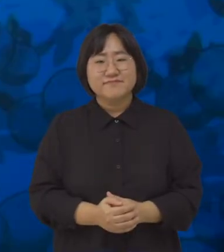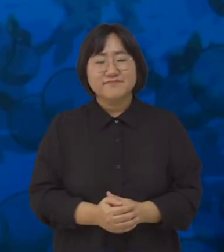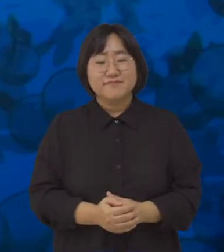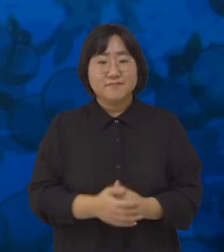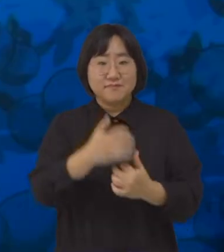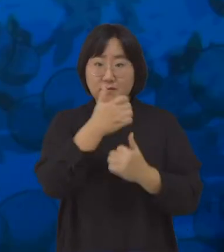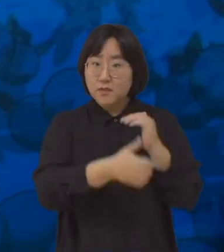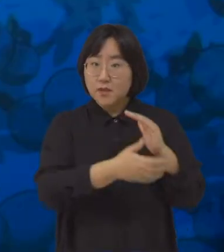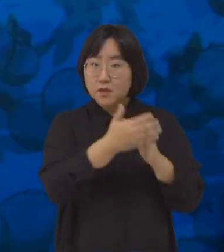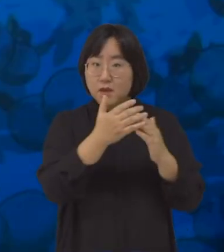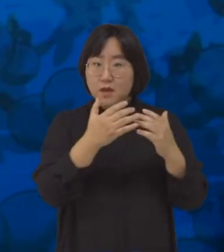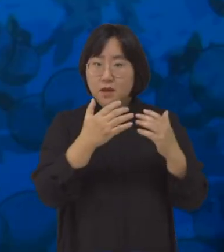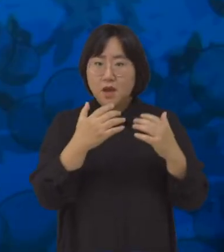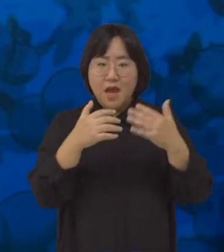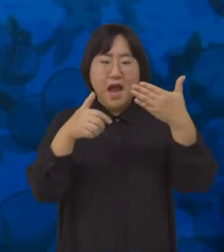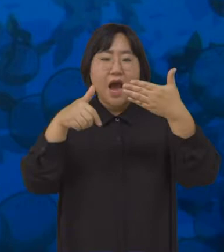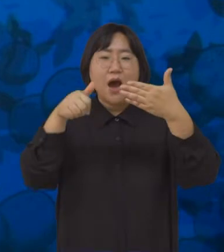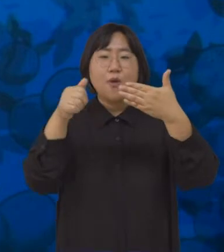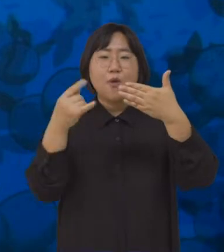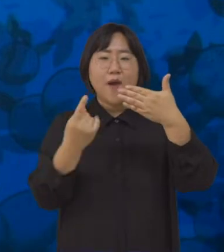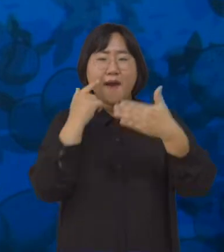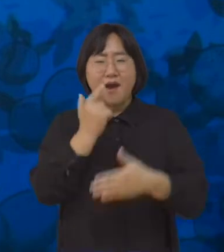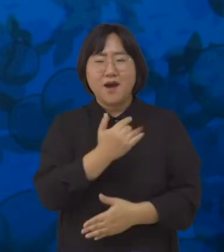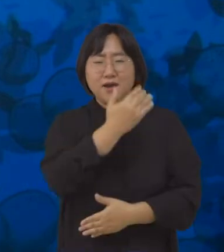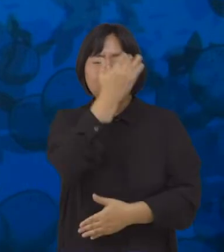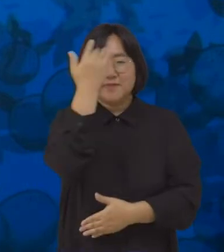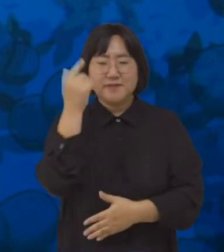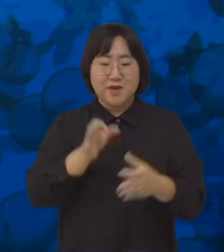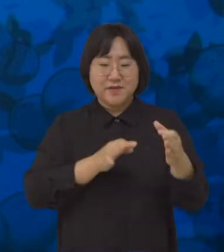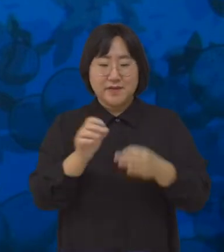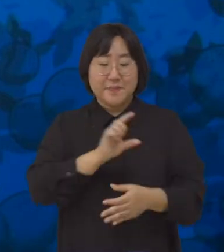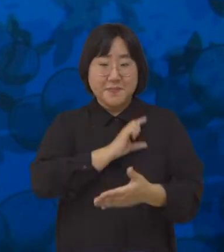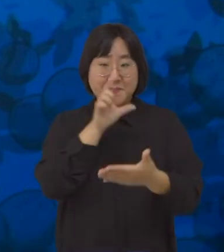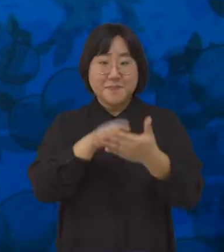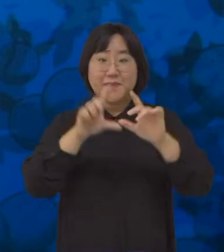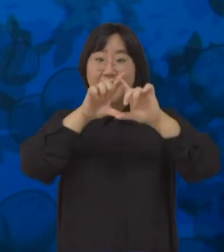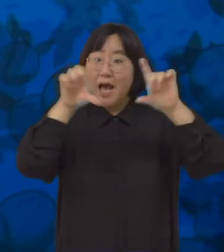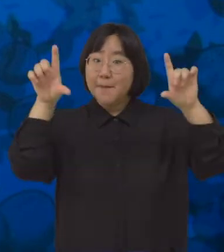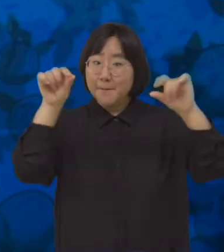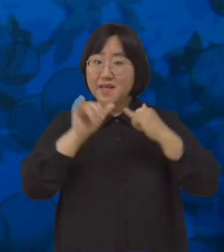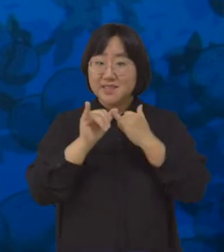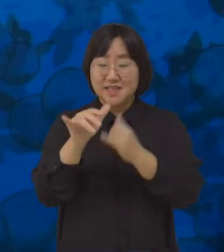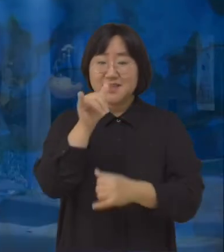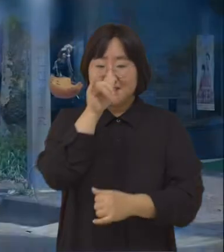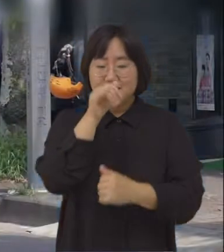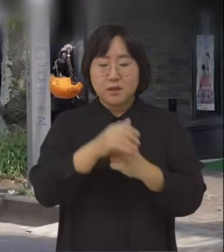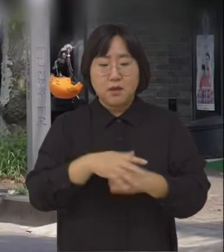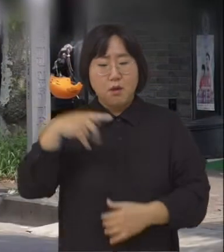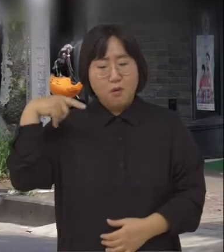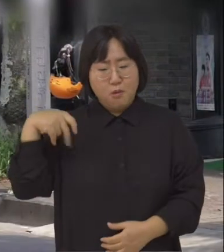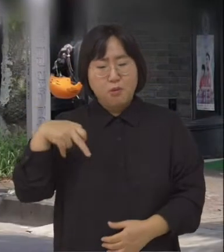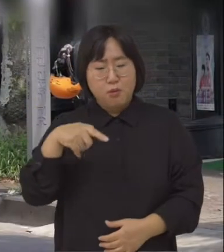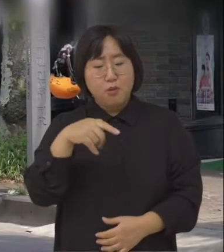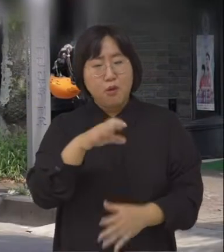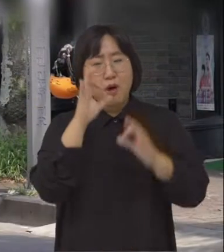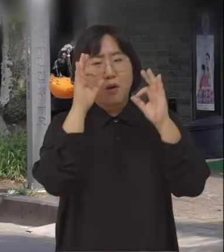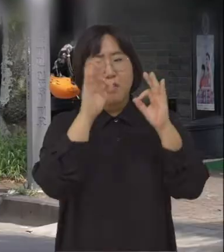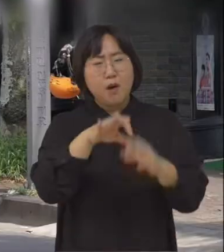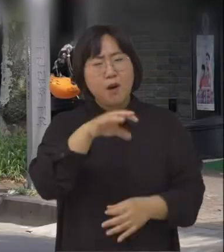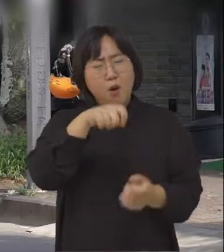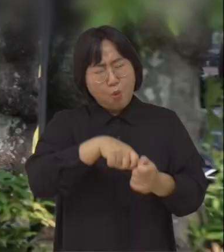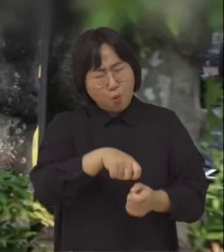서귀포시가 제9회 아름다운 간판상을 공모합니다. 길을 걷다 보면 오래되거나 주변